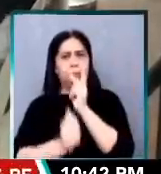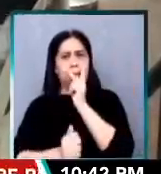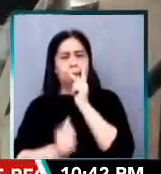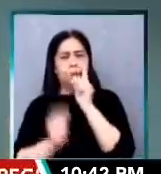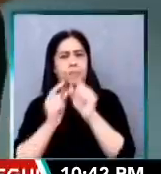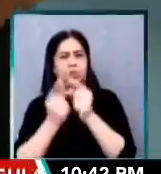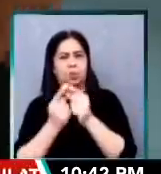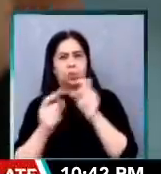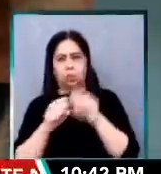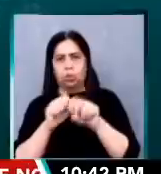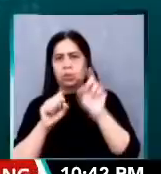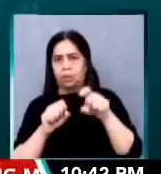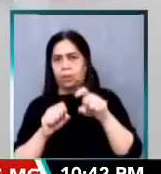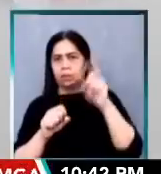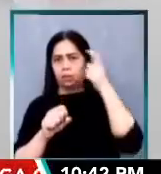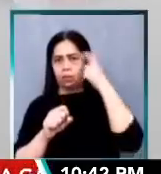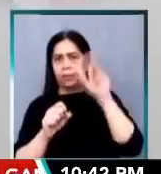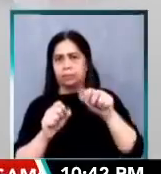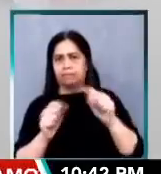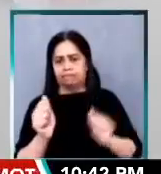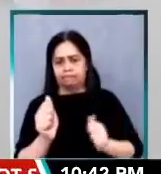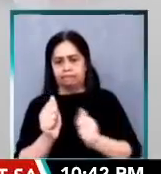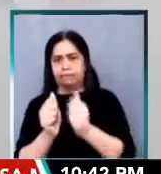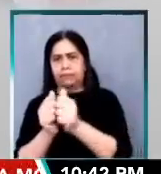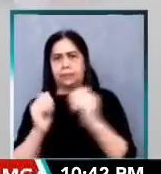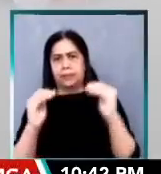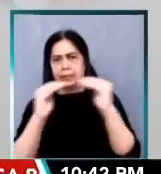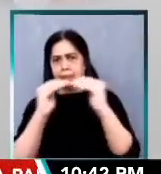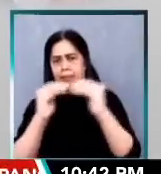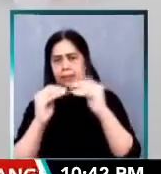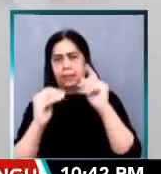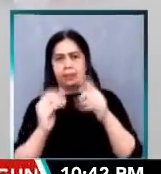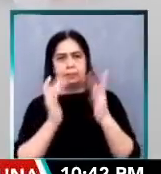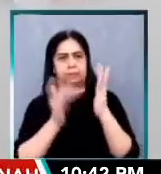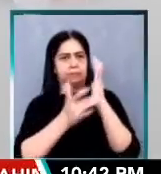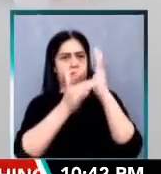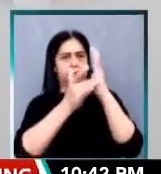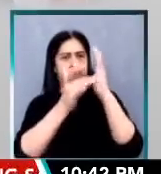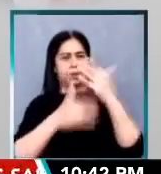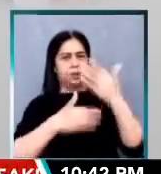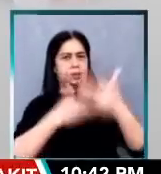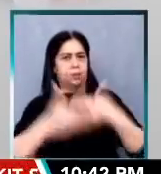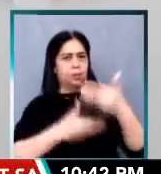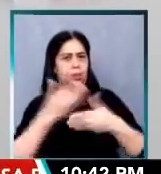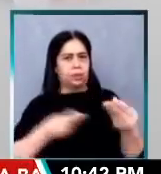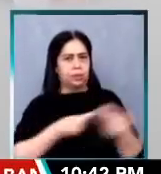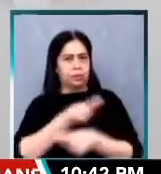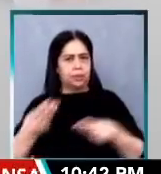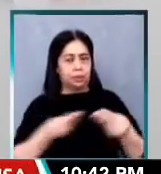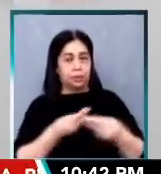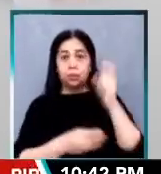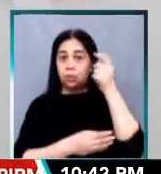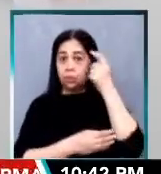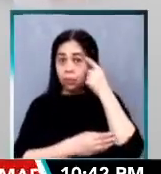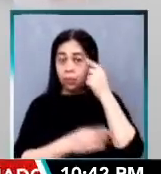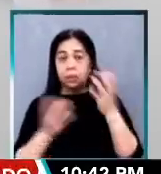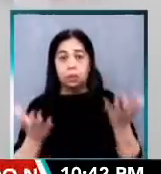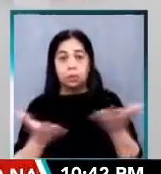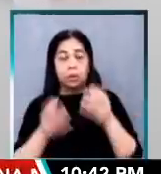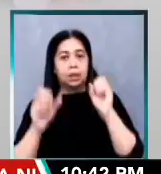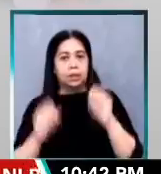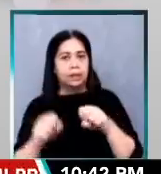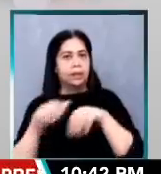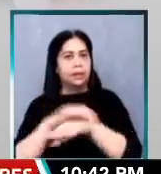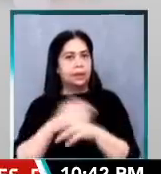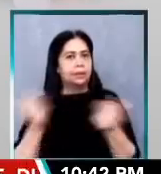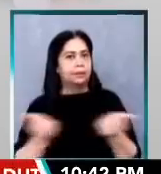mapang-iwanan ang gobyerno. Kailangan ang digitalization ng mga proseso at transaksyon ng gobyerno kung saan maaaring maka-avail ng serbisyo